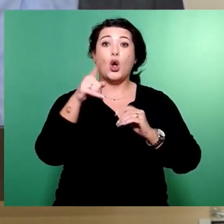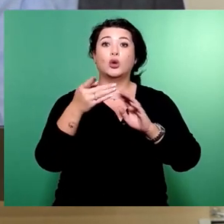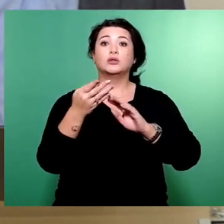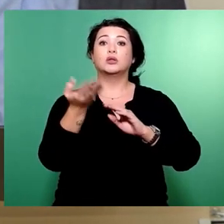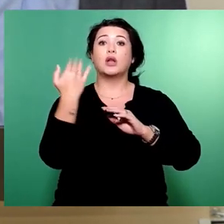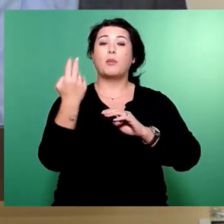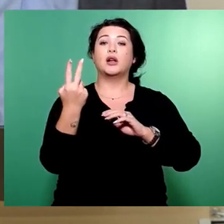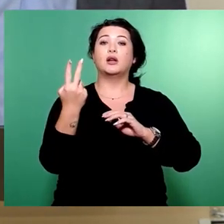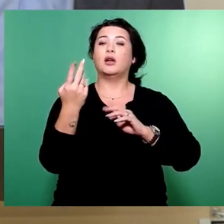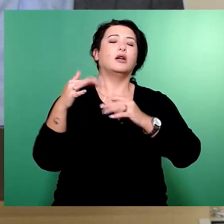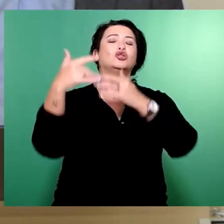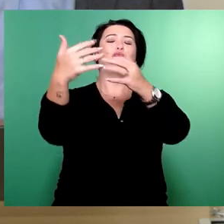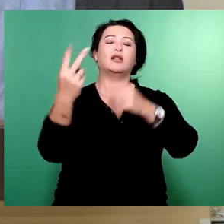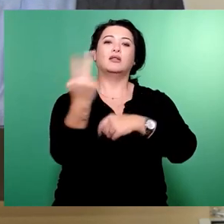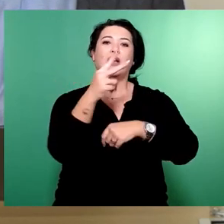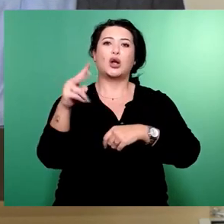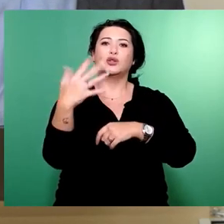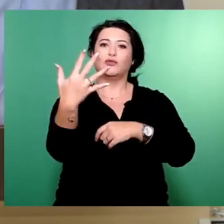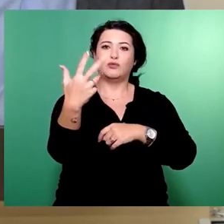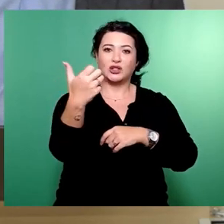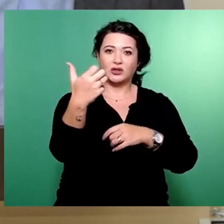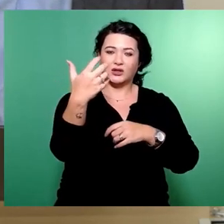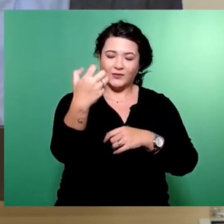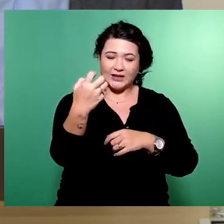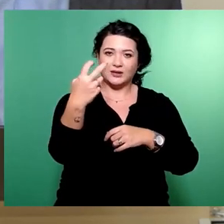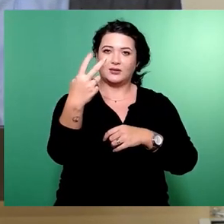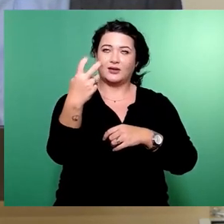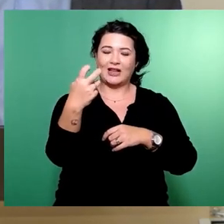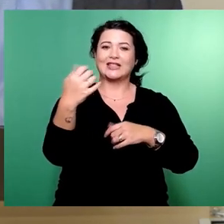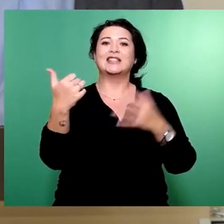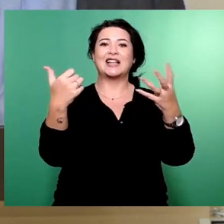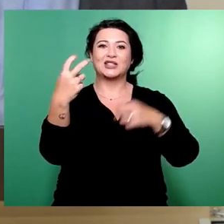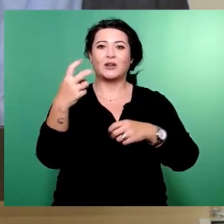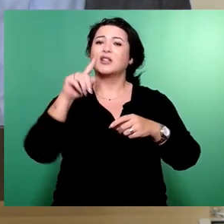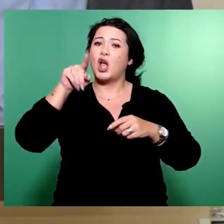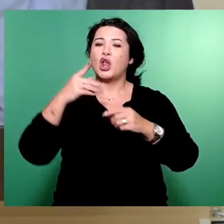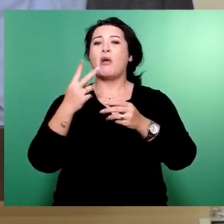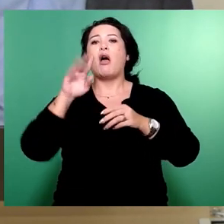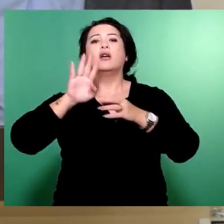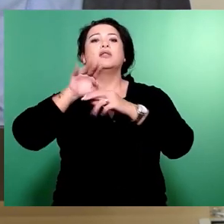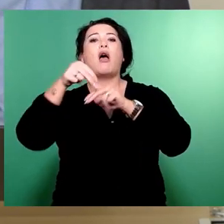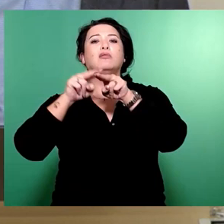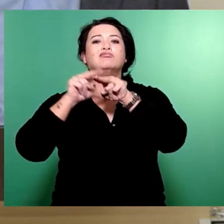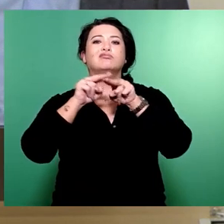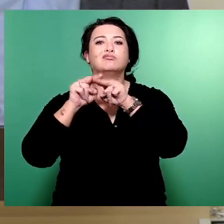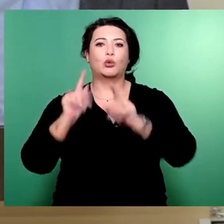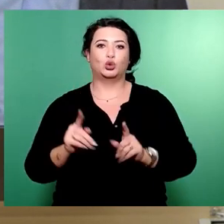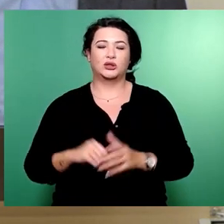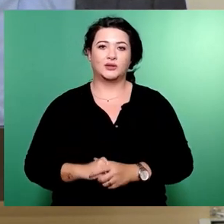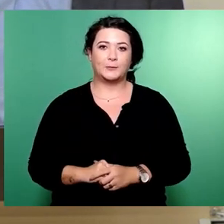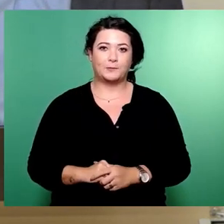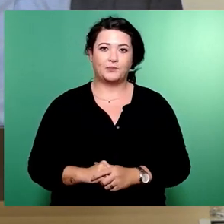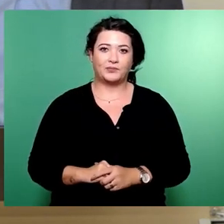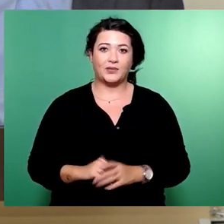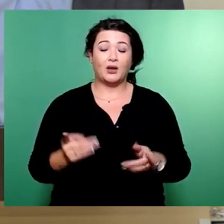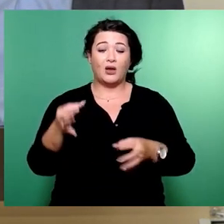2026 hier nachsteuern müssen. Mir ist bewusst, dass die Frage der Finanzierung von